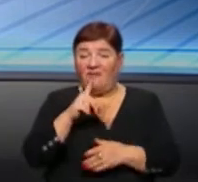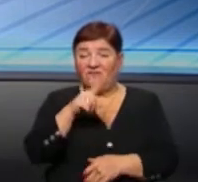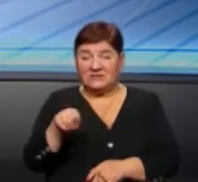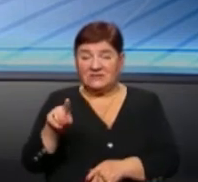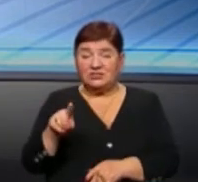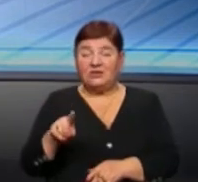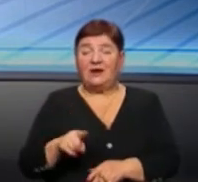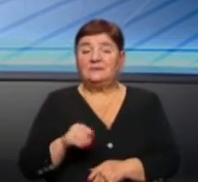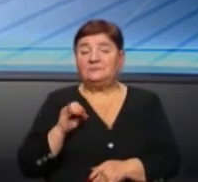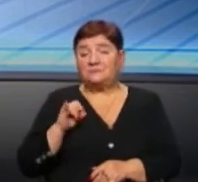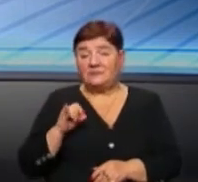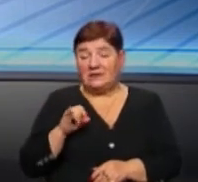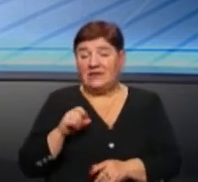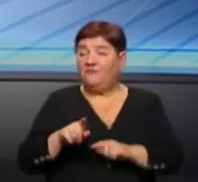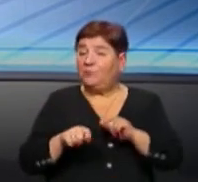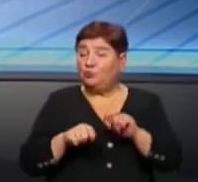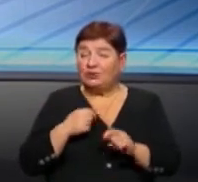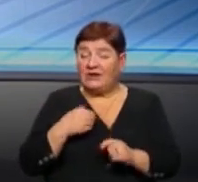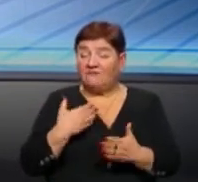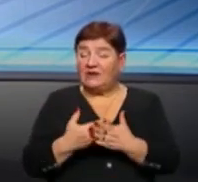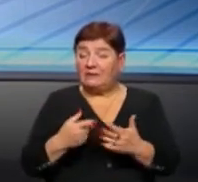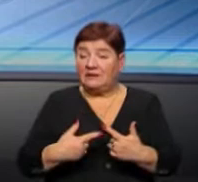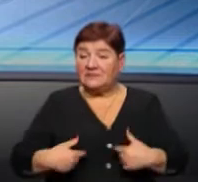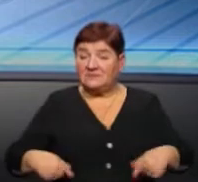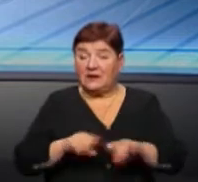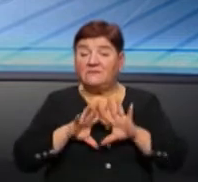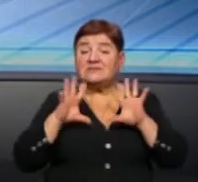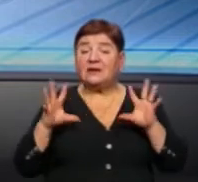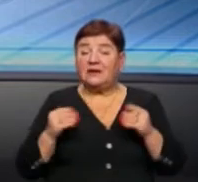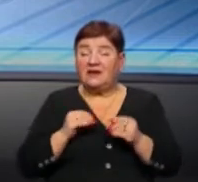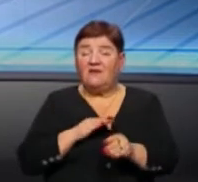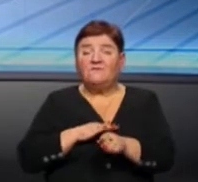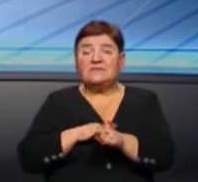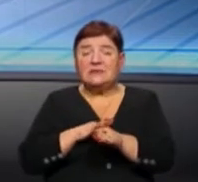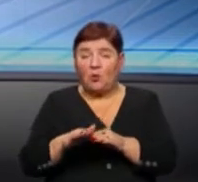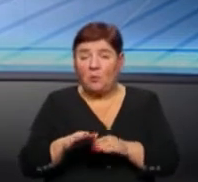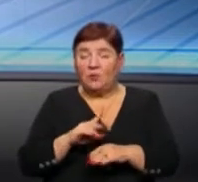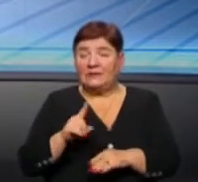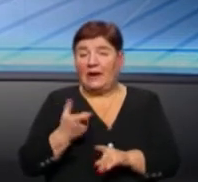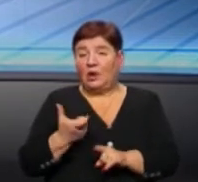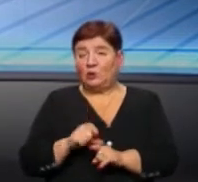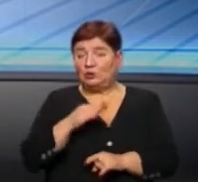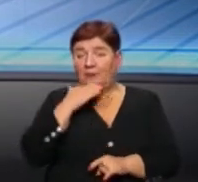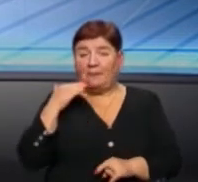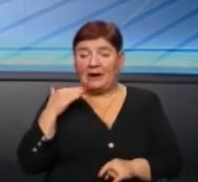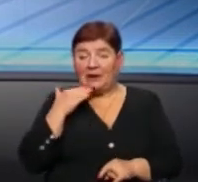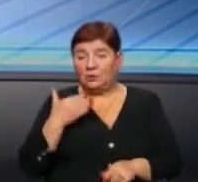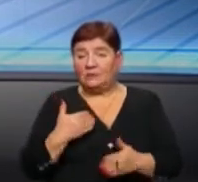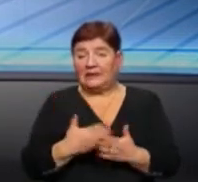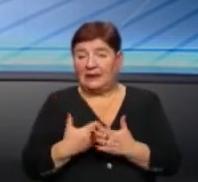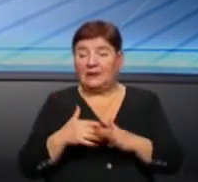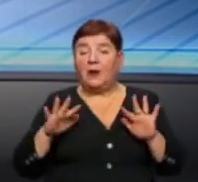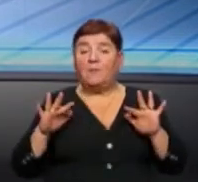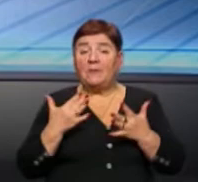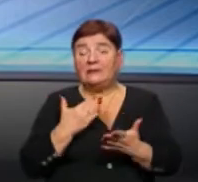порушень в даній сфері, взагалі в цілому, не дуже багато, скажімо так, на даний